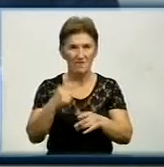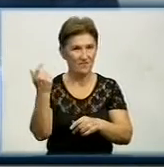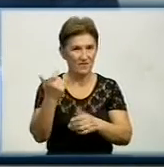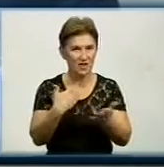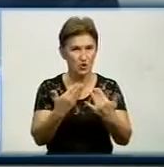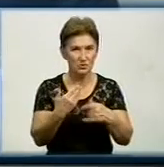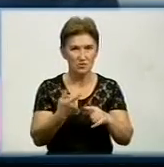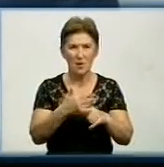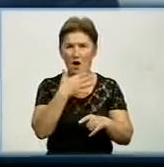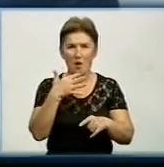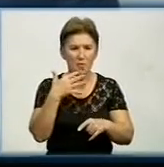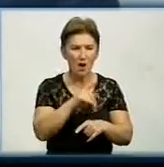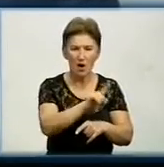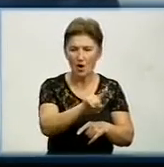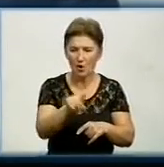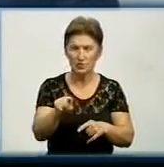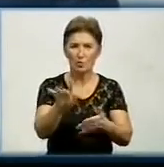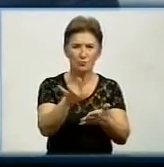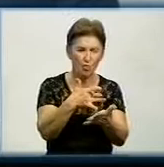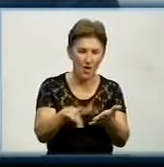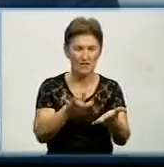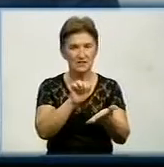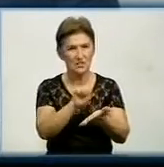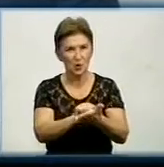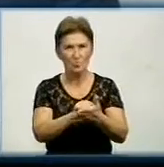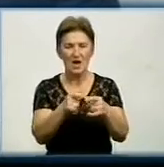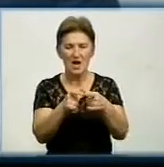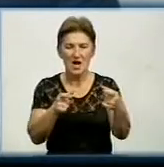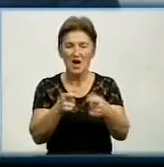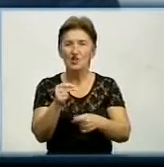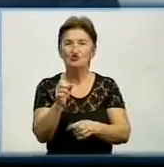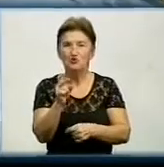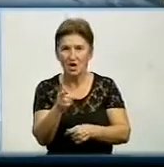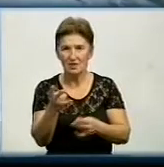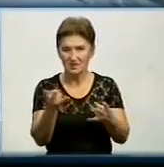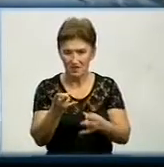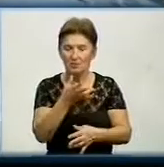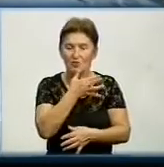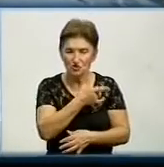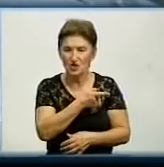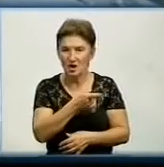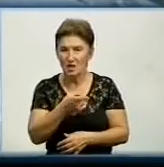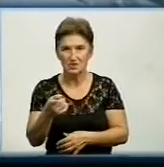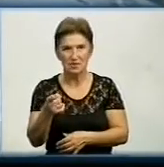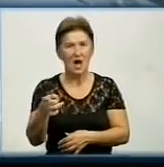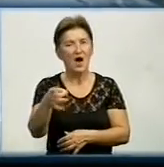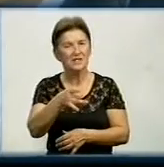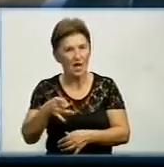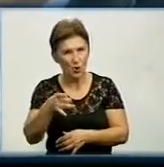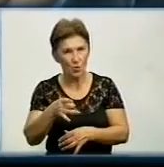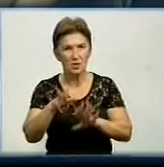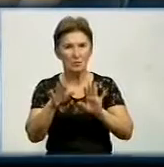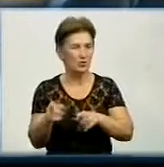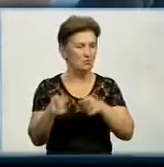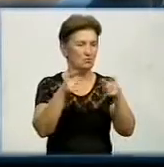аналізуючих дій щодо бухгалтерської документації, чеків. Вона потребує певного часу. Справу розслідували районні, потім обласні